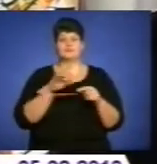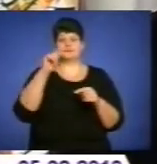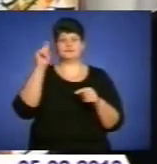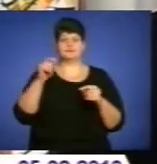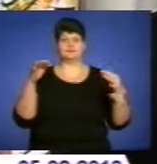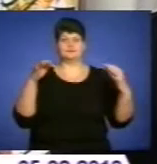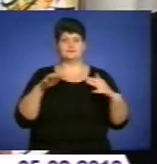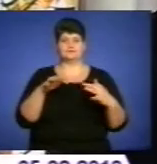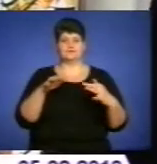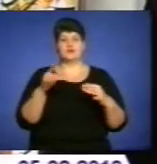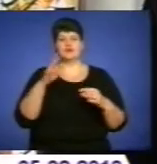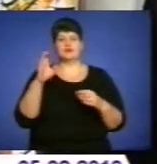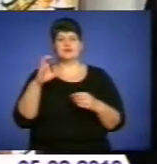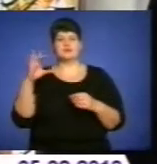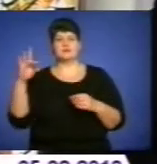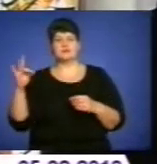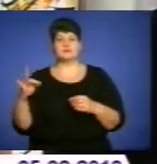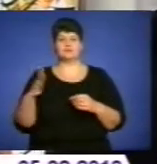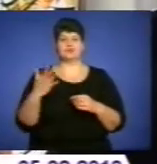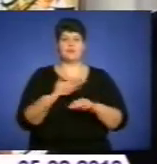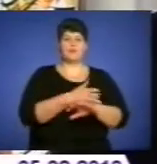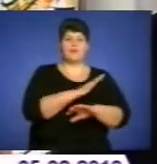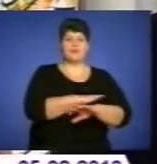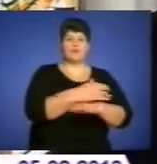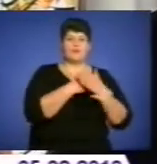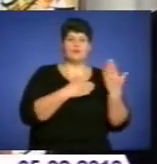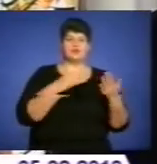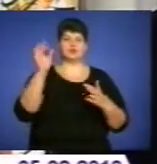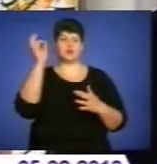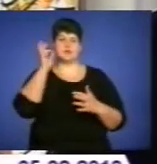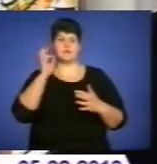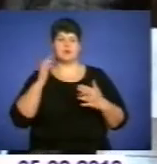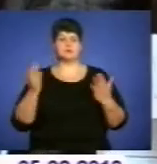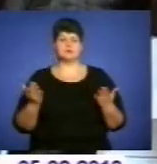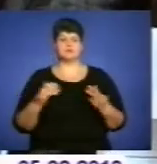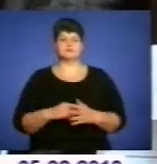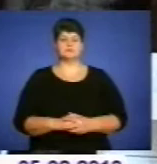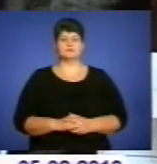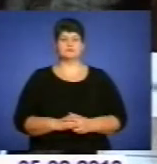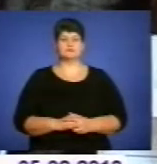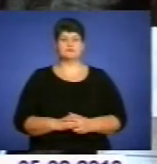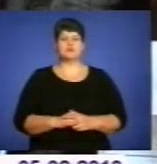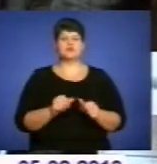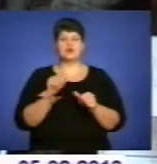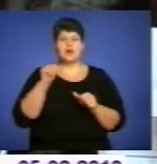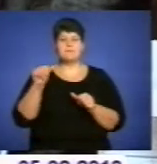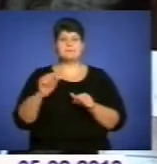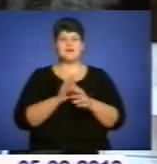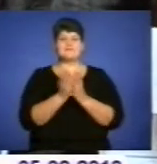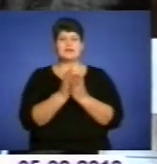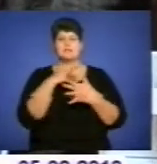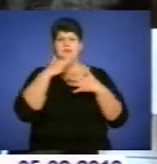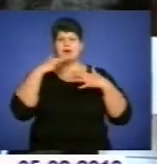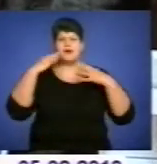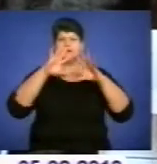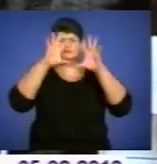окупантів, що німецьких, що радянських, що польських, які в нас тут також проводили свої військові діяльністи. Зокрема, видання містить багато об'ємних